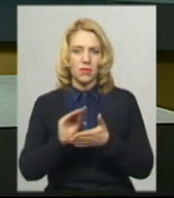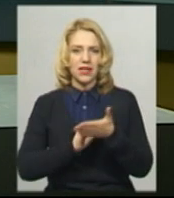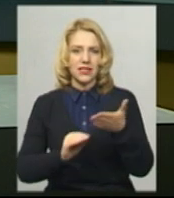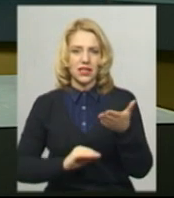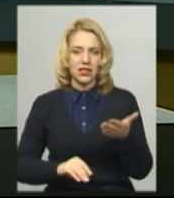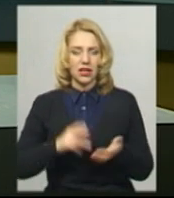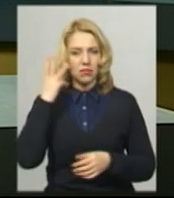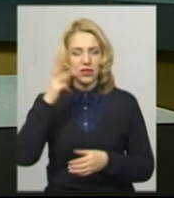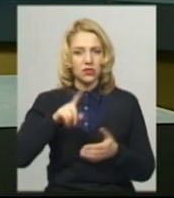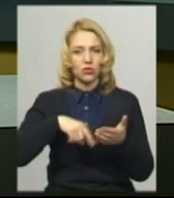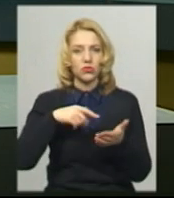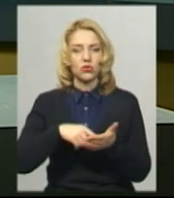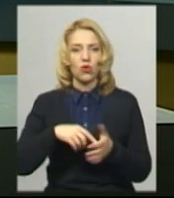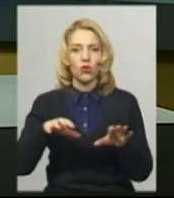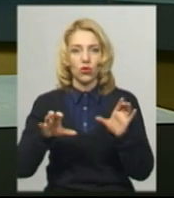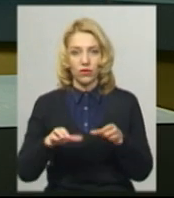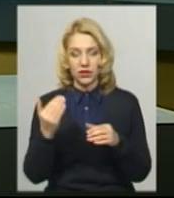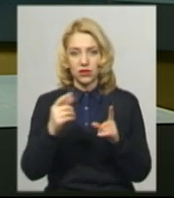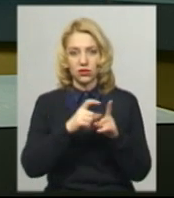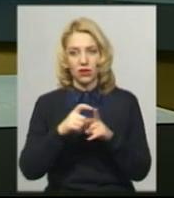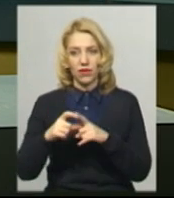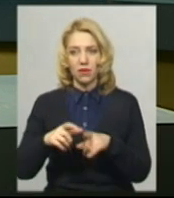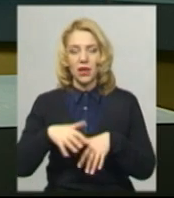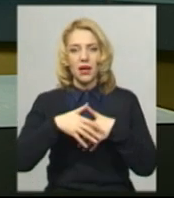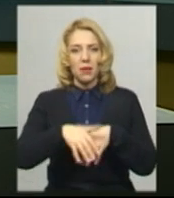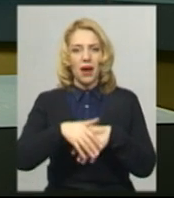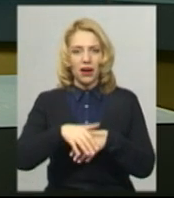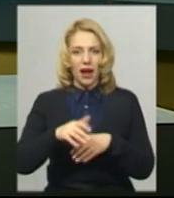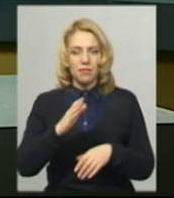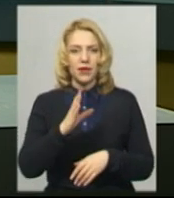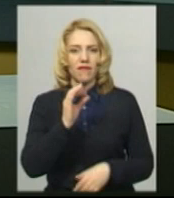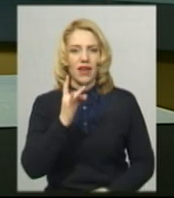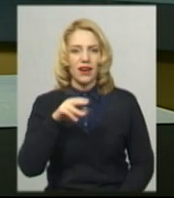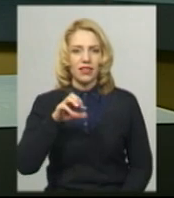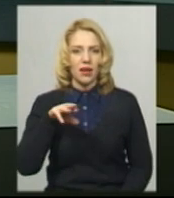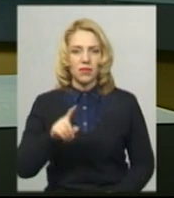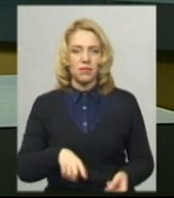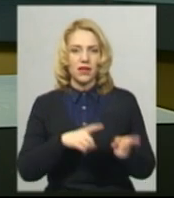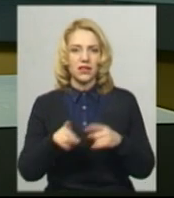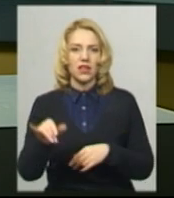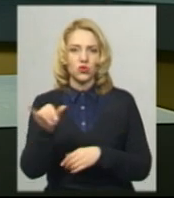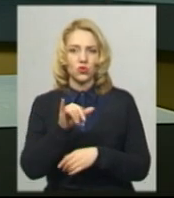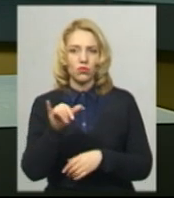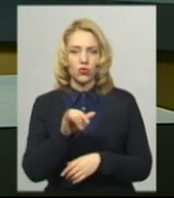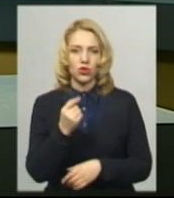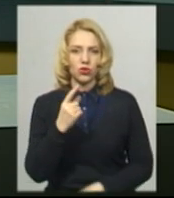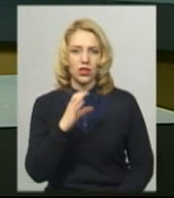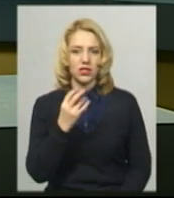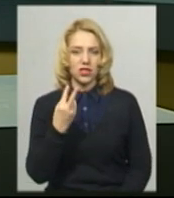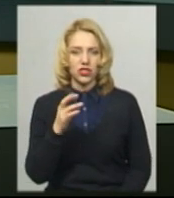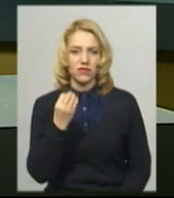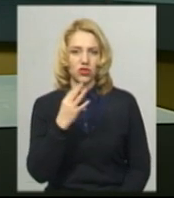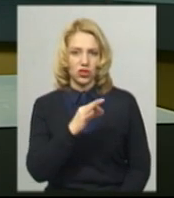міського голови Ольга Саліпа. За її словами, парад вертепів наразі перенесли на суботу 11 січня о 14.00.